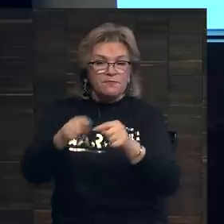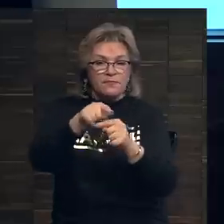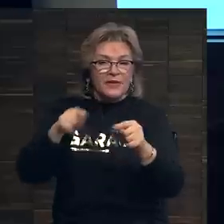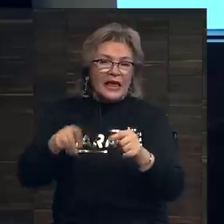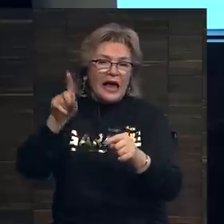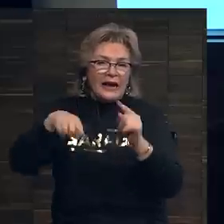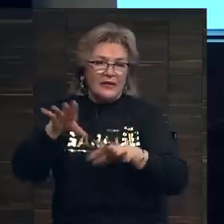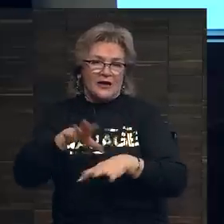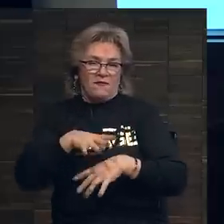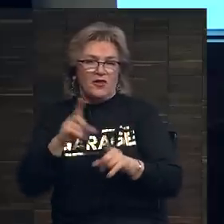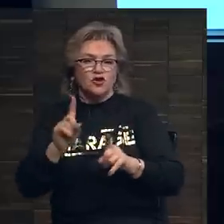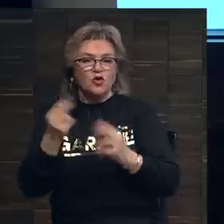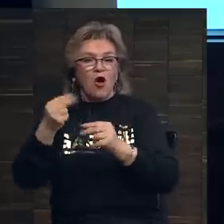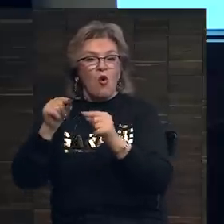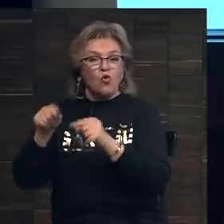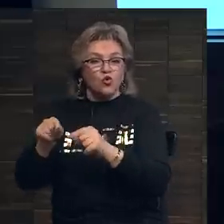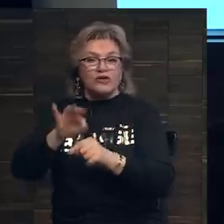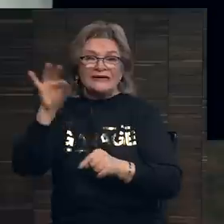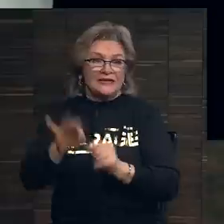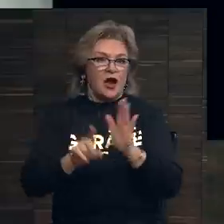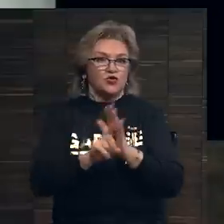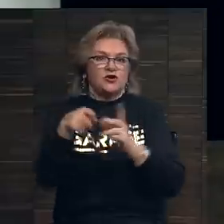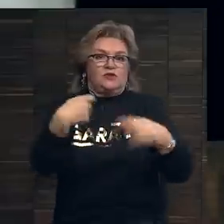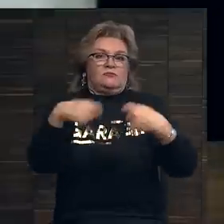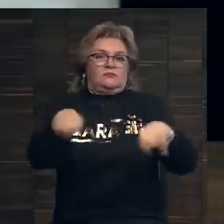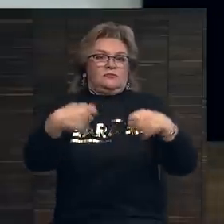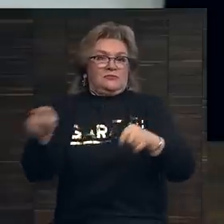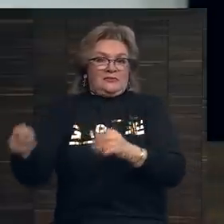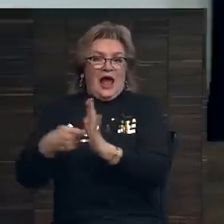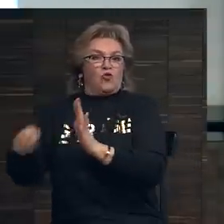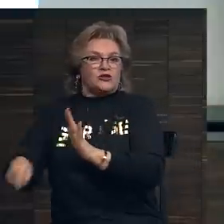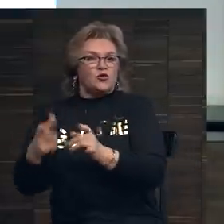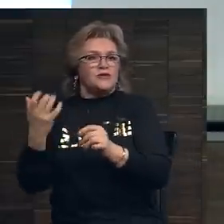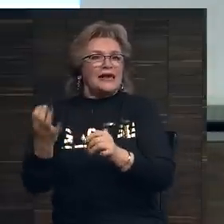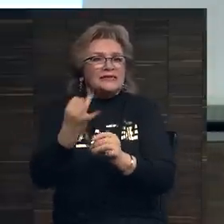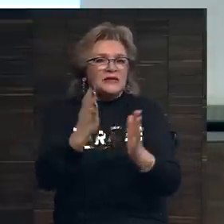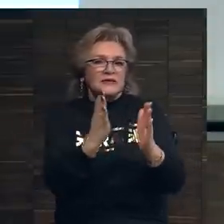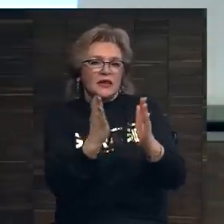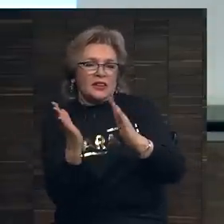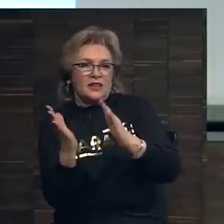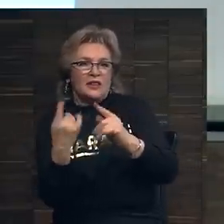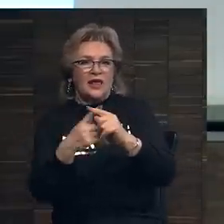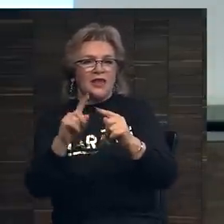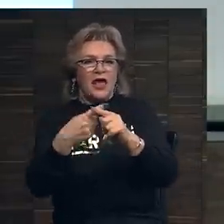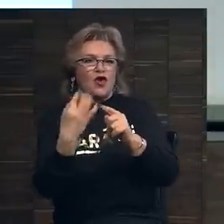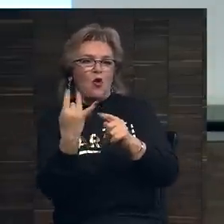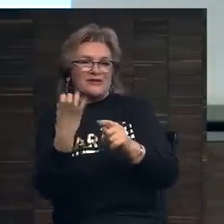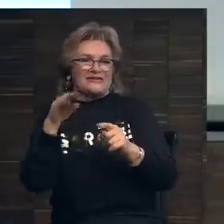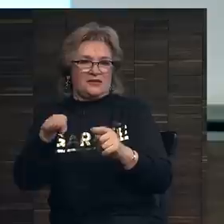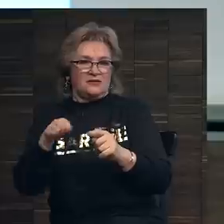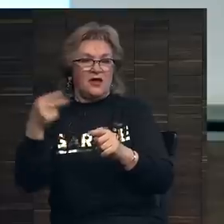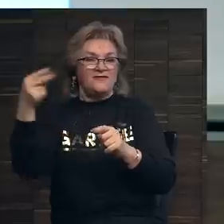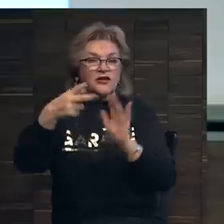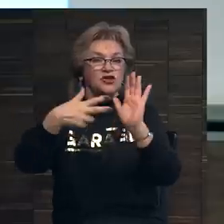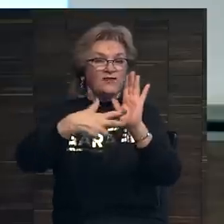редко бывало, чтобы художник сразу начинал продавать свои произведения с аукциона. Интересное исключение это Дэмиэн Хёрст. В